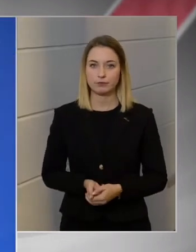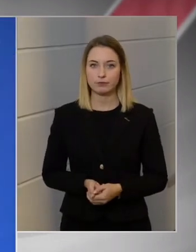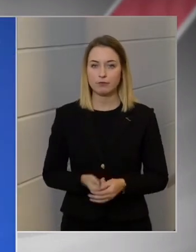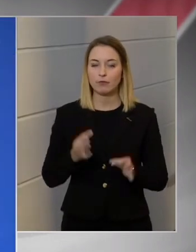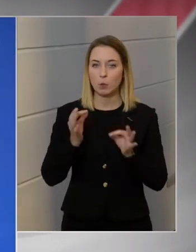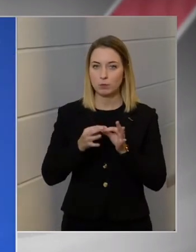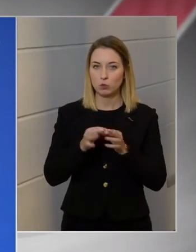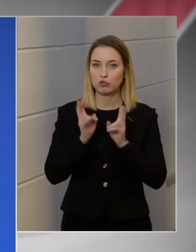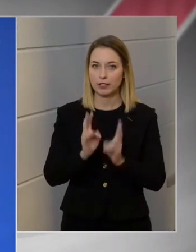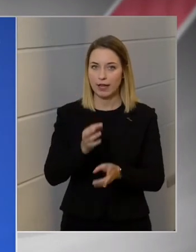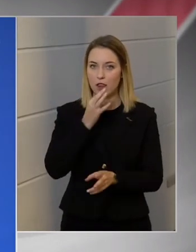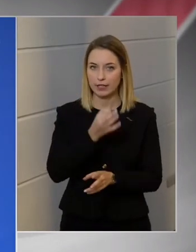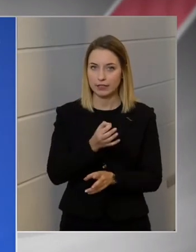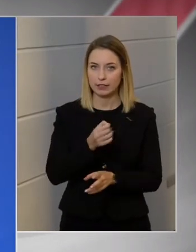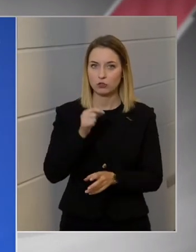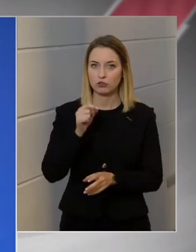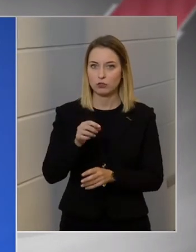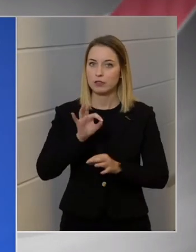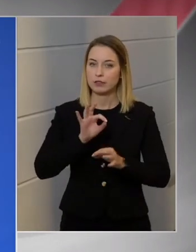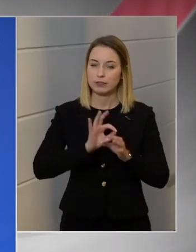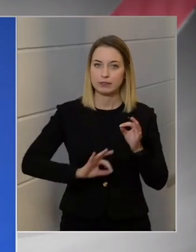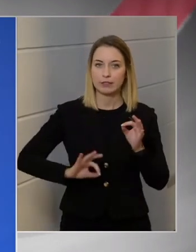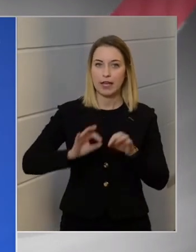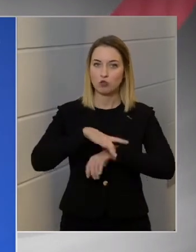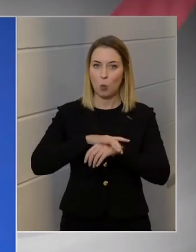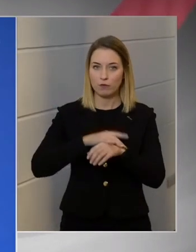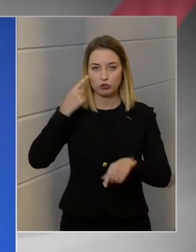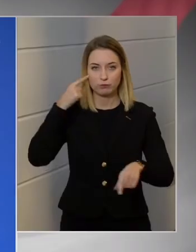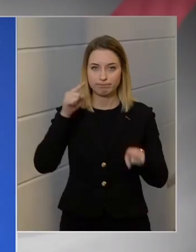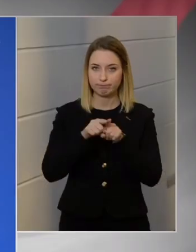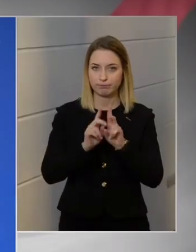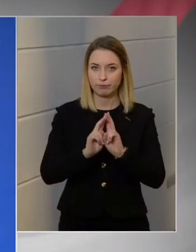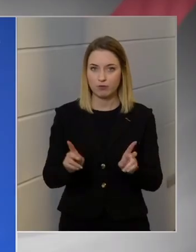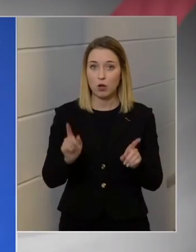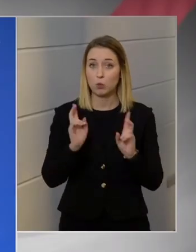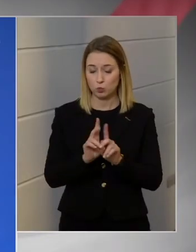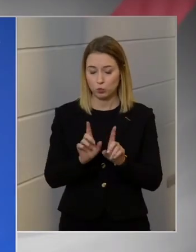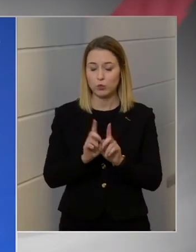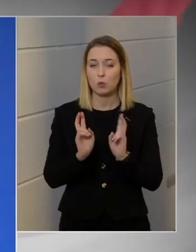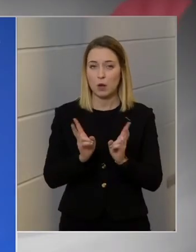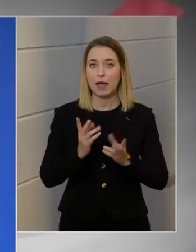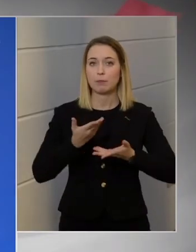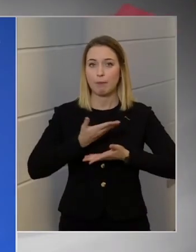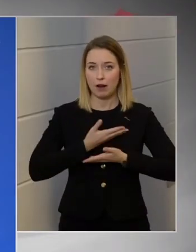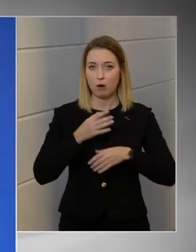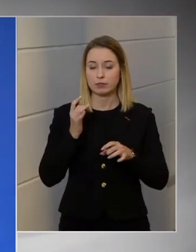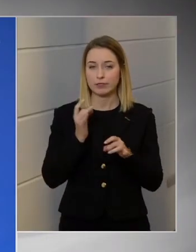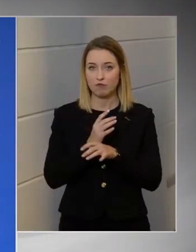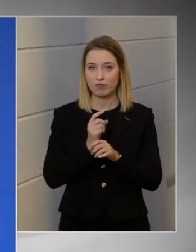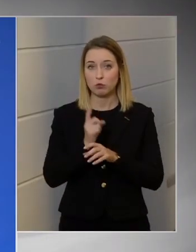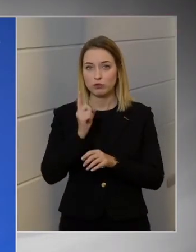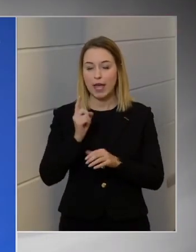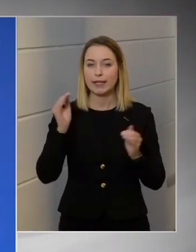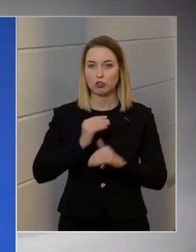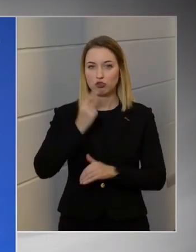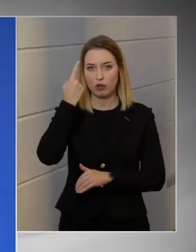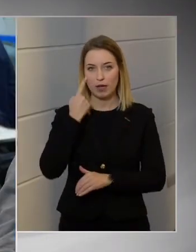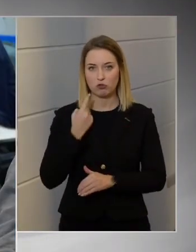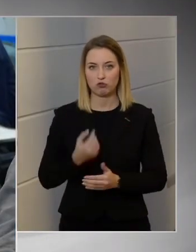pontosítanom kell a kérdést, hogy abban teljes orvosi konszenzus van, hogy ugyanúgy nem kaphatjál a vírust, aki bevan oltva. Tehát lényegesen kisebb az esély.